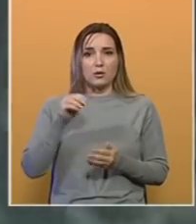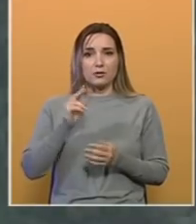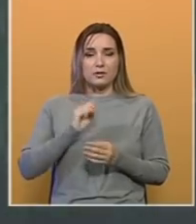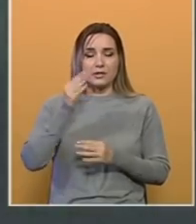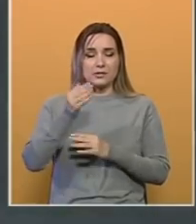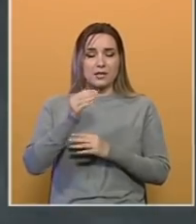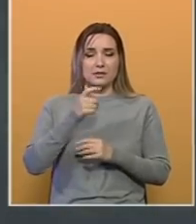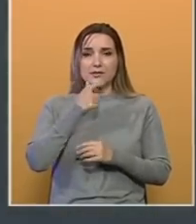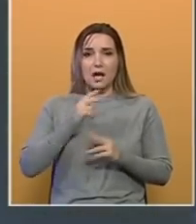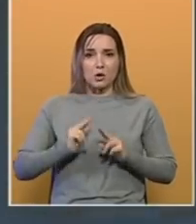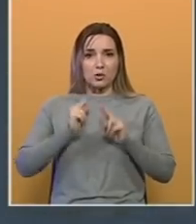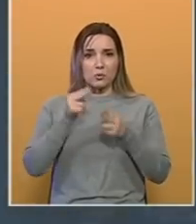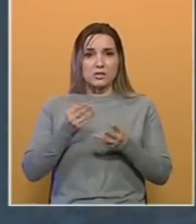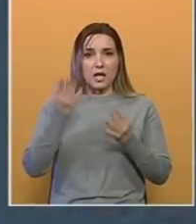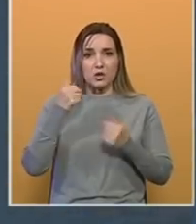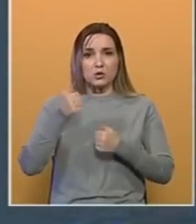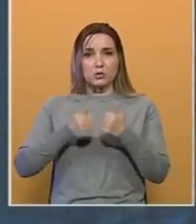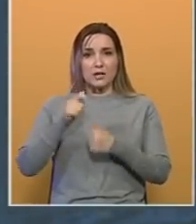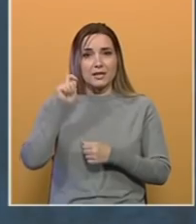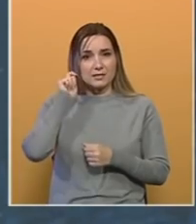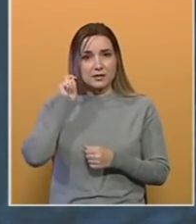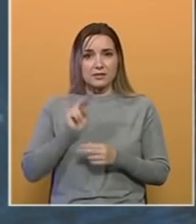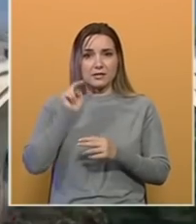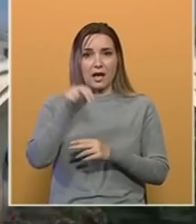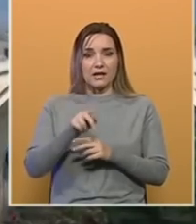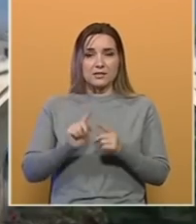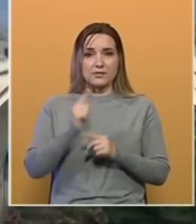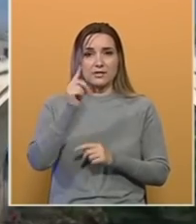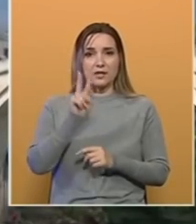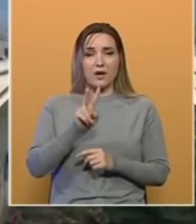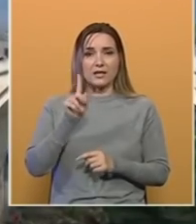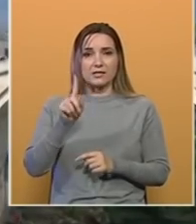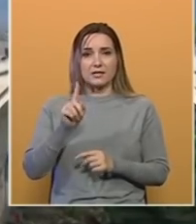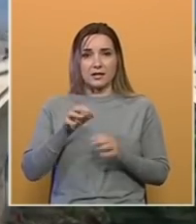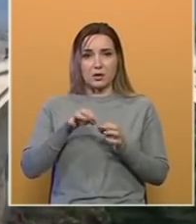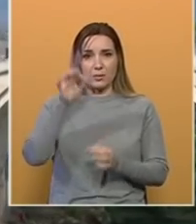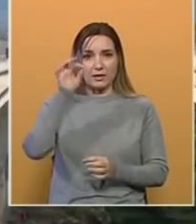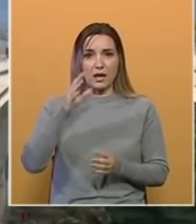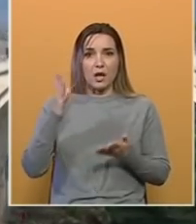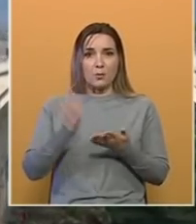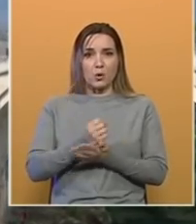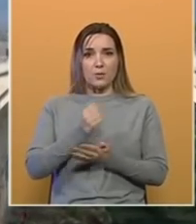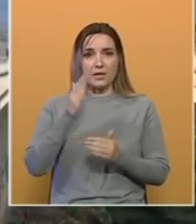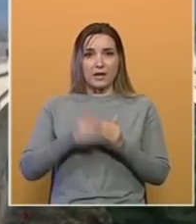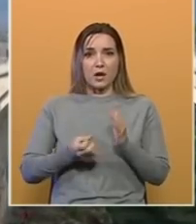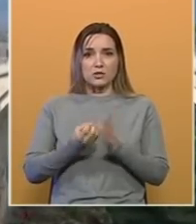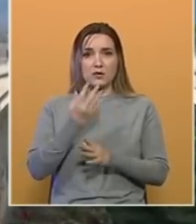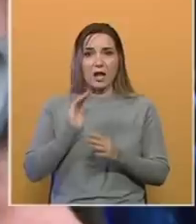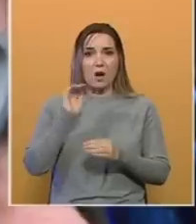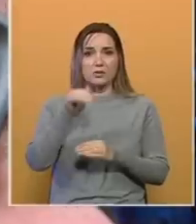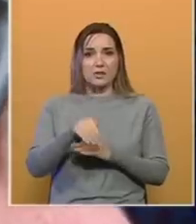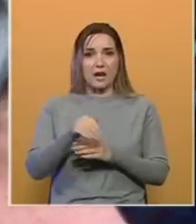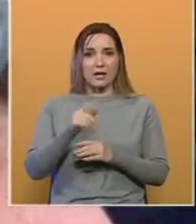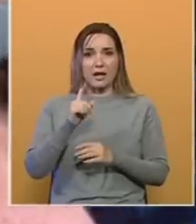postavljene iznad Starog mosta, dok su natjecateljice skakale s visine od 21 metra. Pobjede su na kraju ostvarili